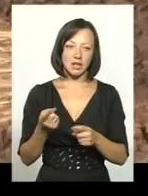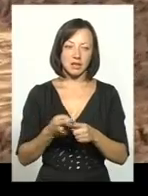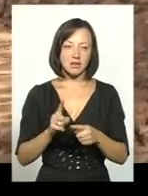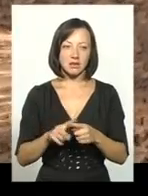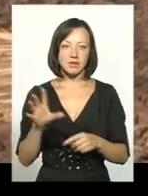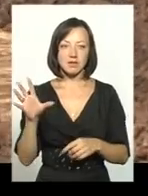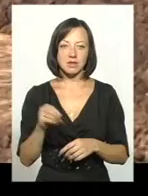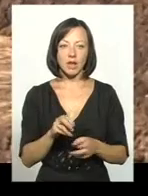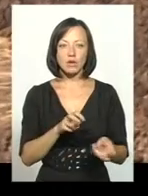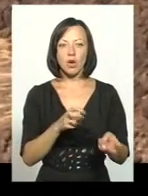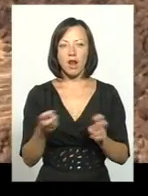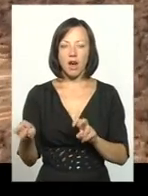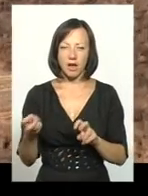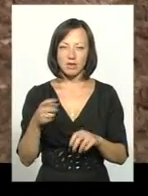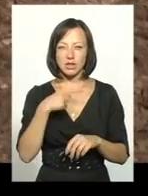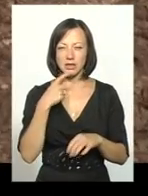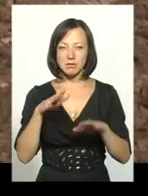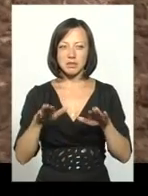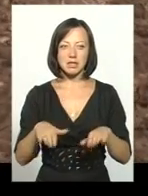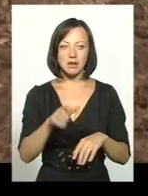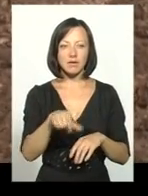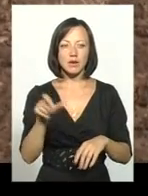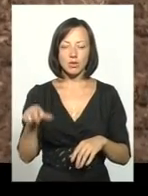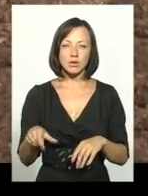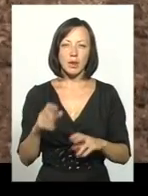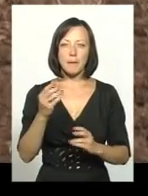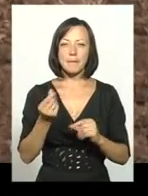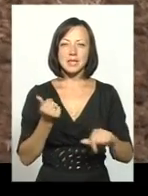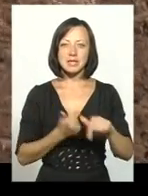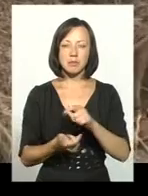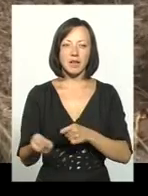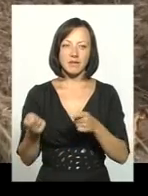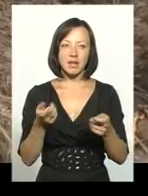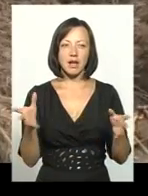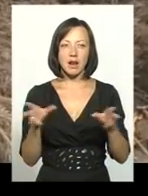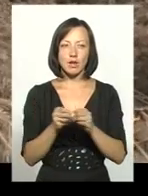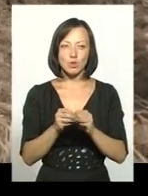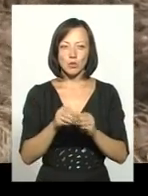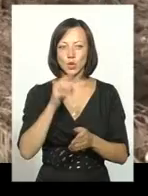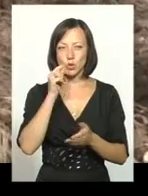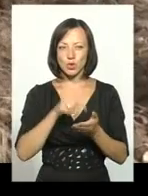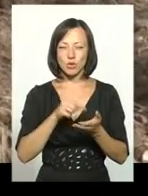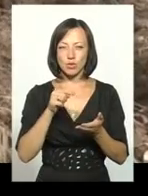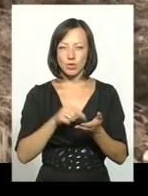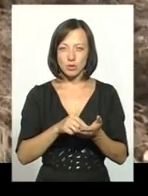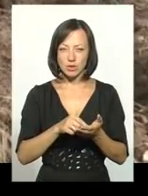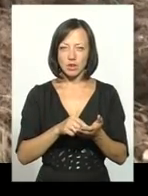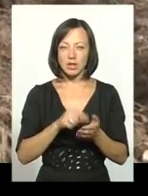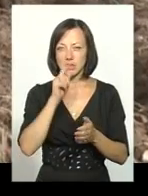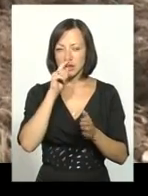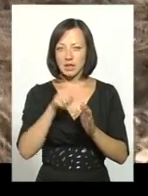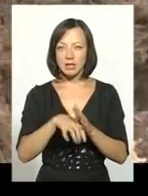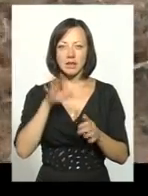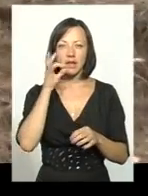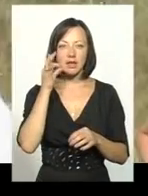По дохлятину, котру, за словами місцевих мешканців, підприємець вивозить разом із курячим послідом, занадалися лиси та